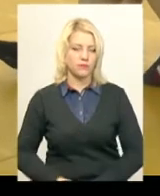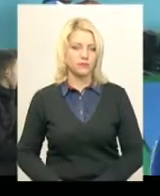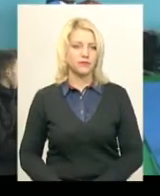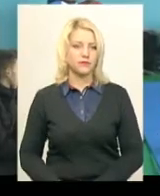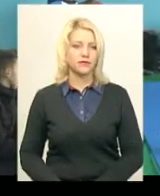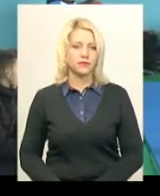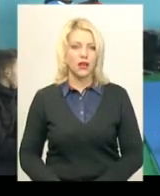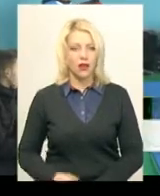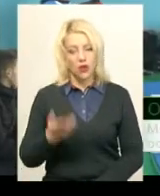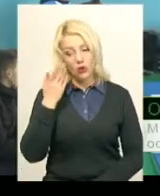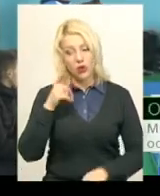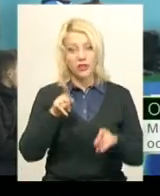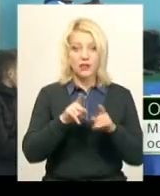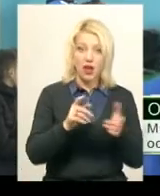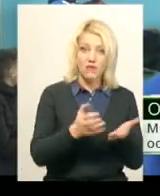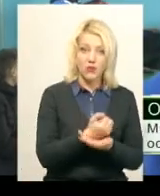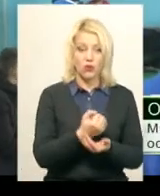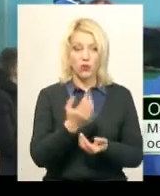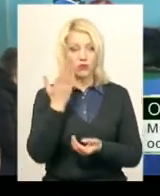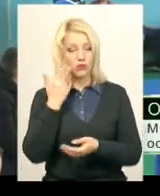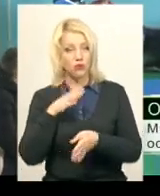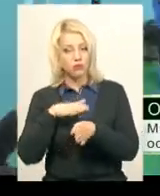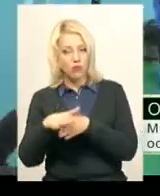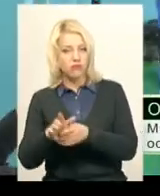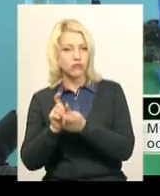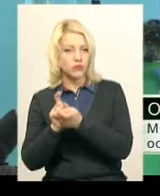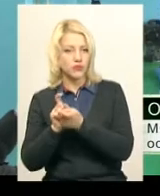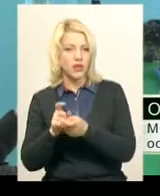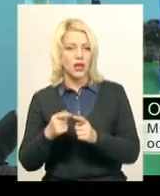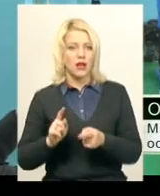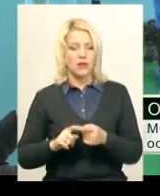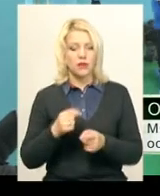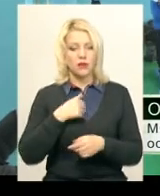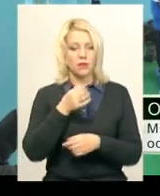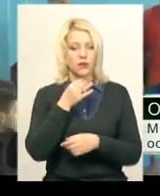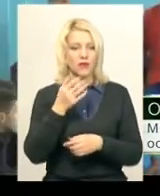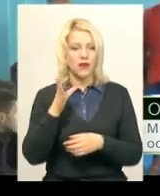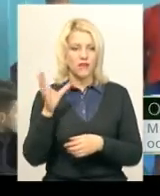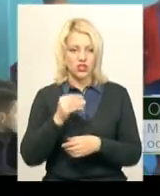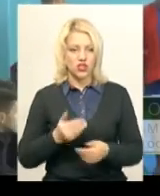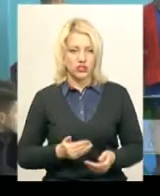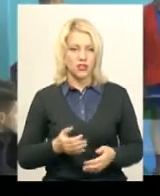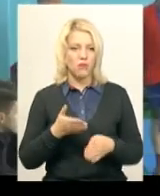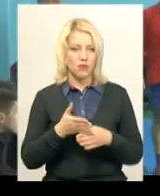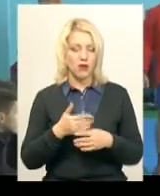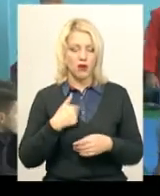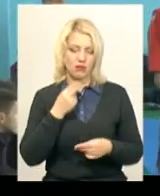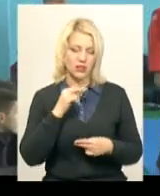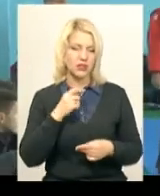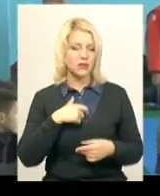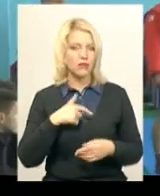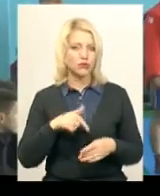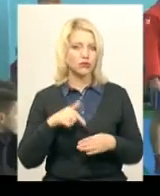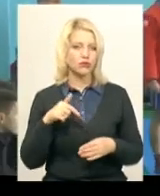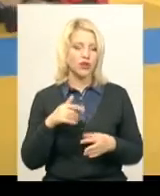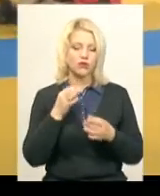Коли так виходить, коли повна зустріч треба боротися. Боротьба самбо мені по житті допомагає. Певненість, себе почуваєш завжди в